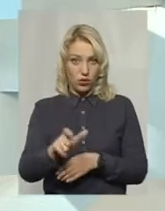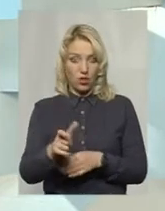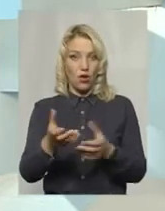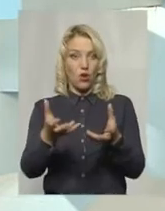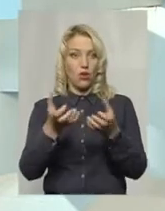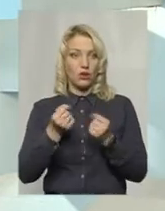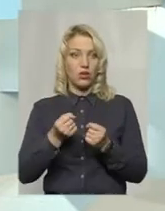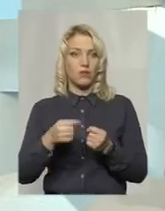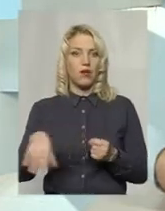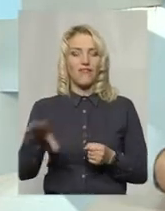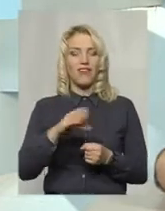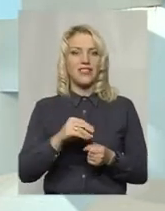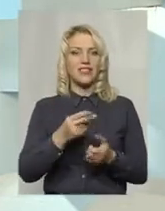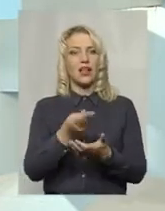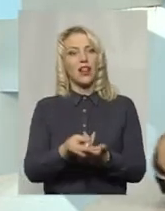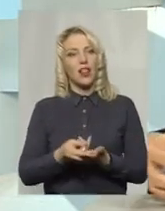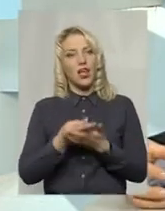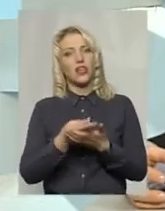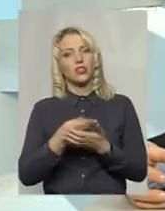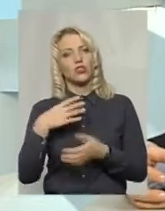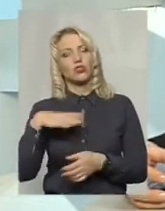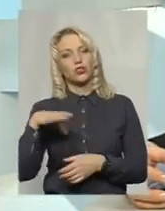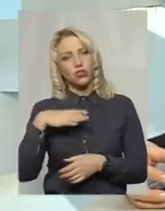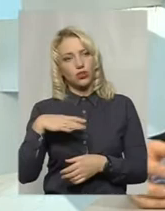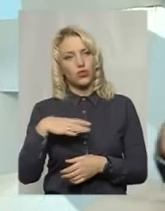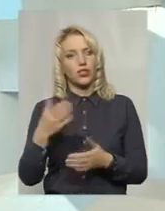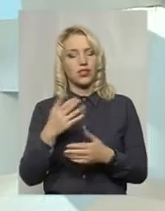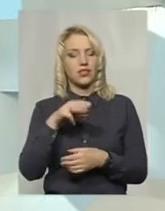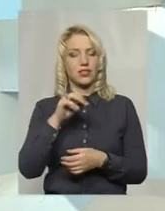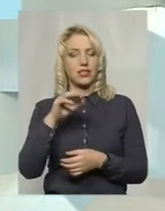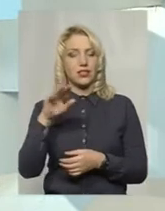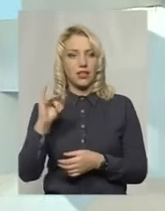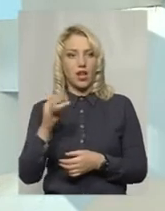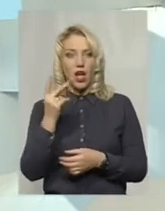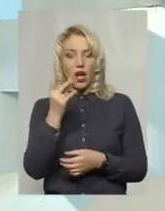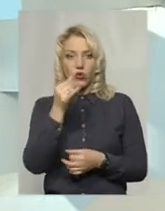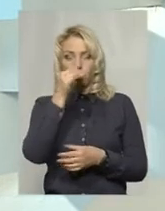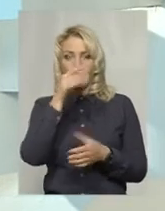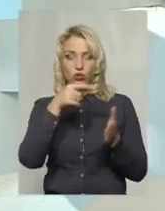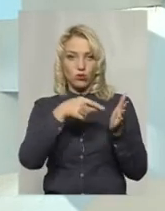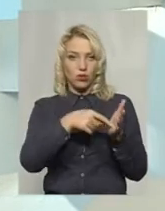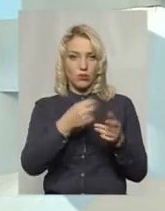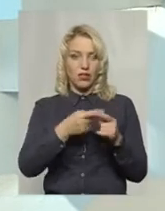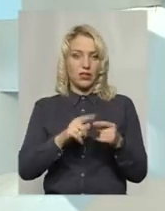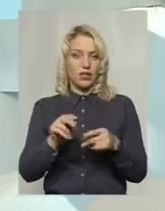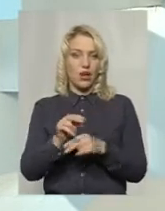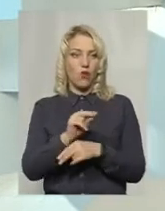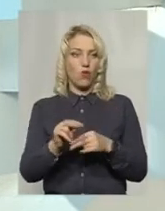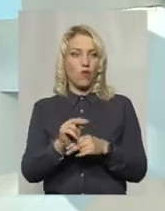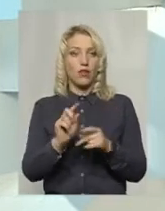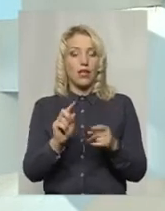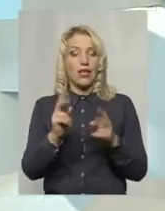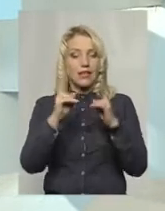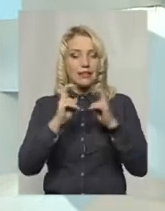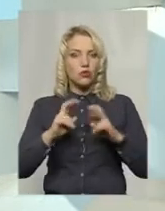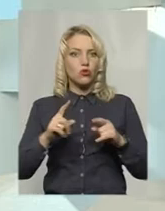весь спектр, лежачи просто очікуючи якихось певних тестів, а друга людина не може потрапити на це лікування або діагностику, тому що